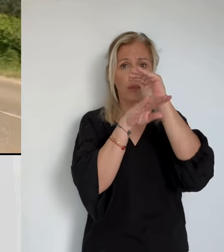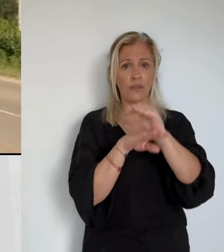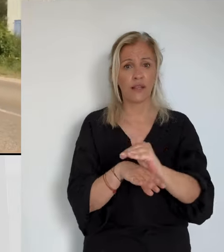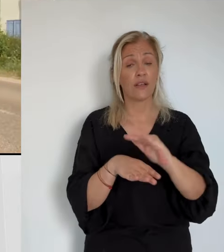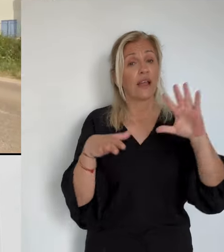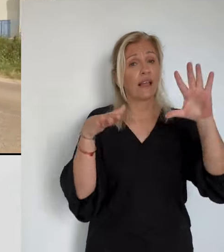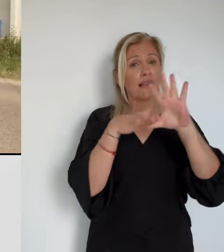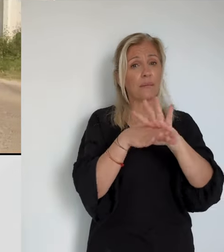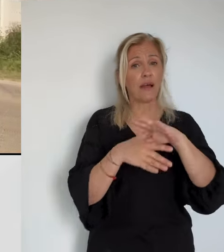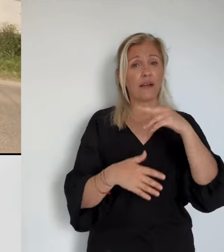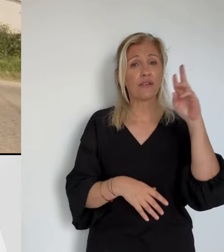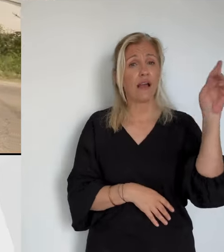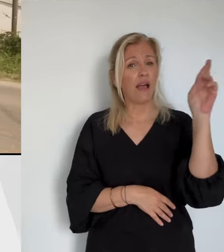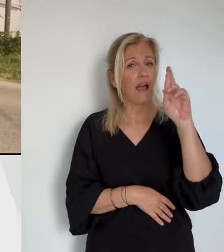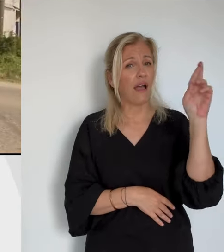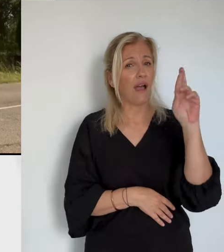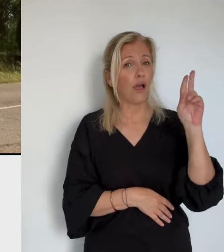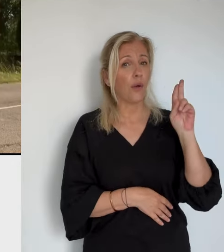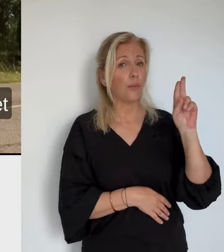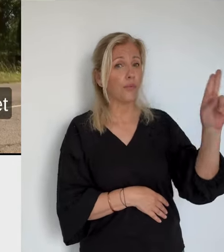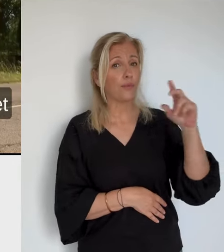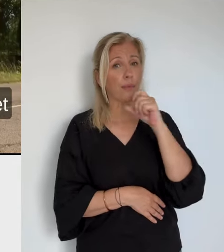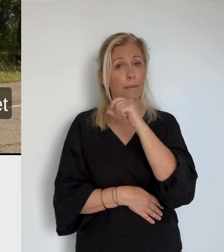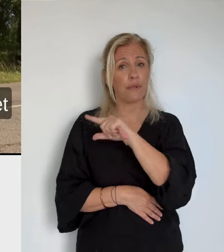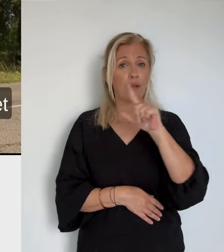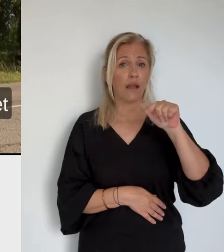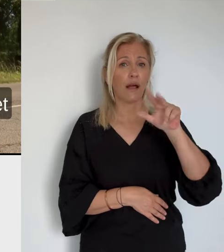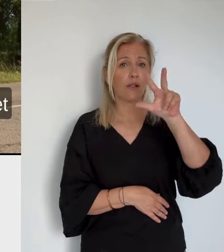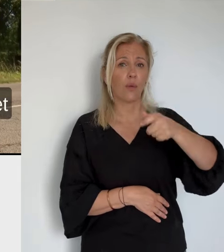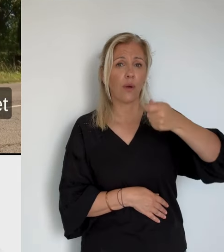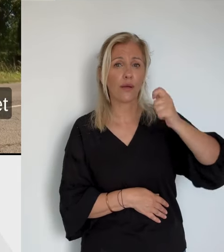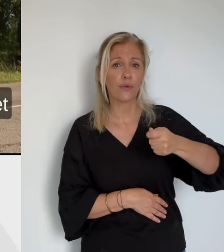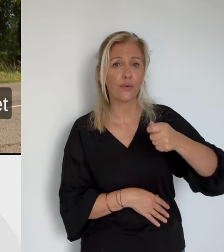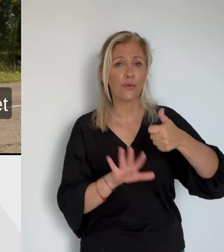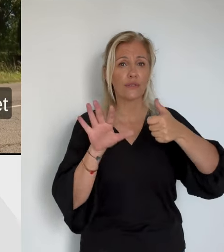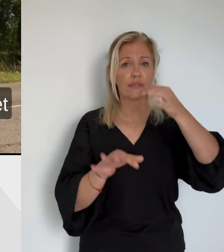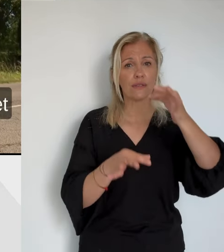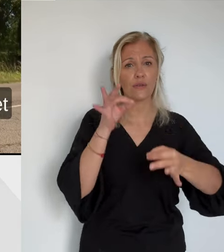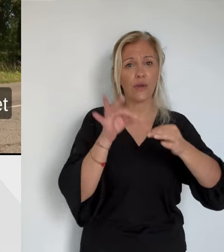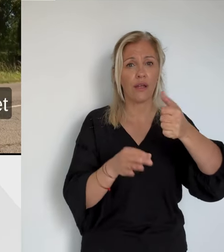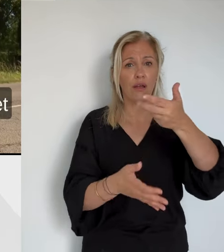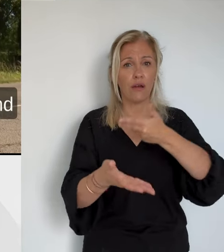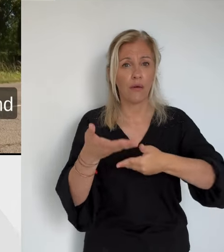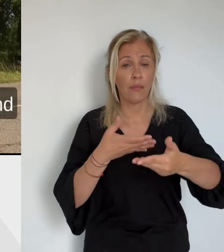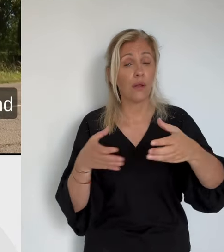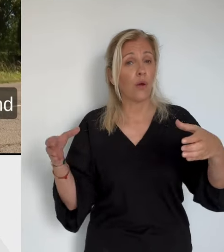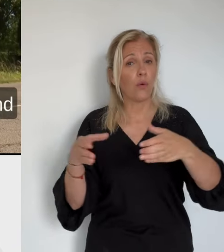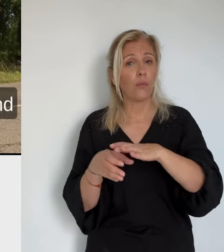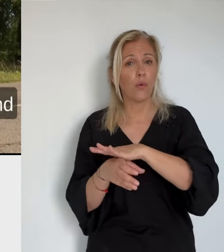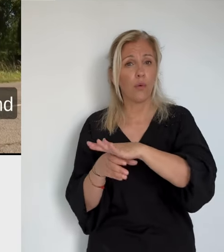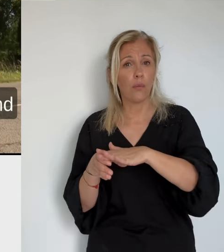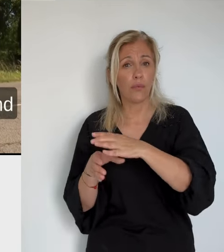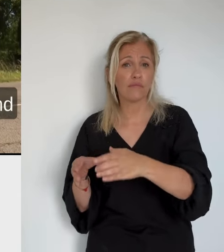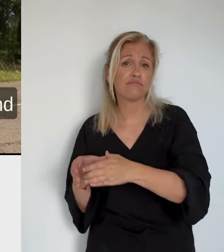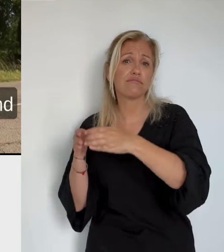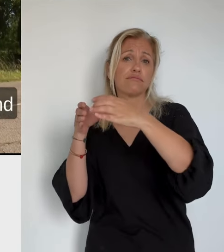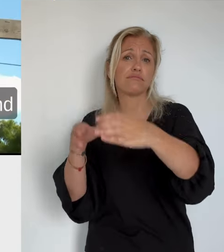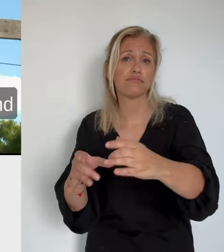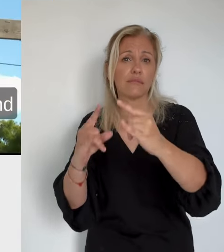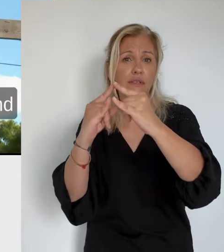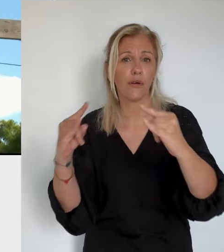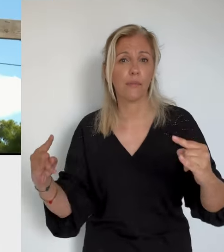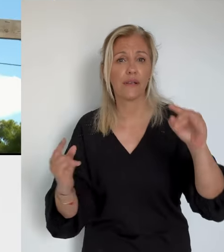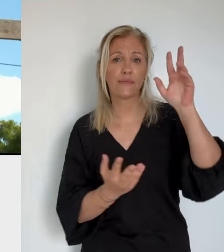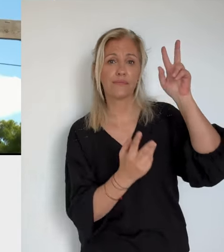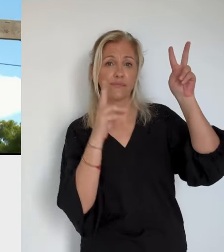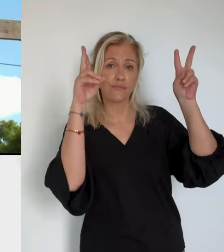est rare. Dans ce bus ce matin, trois magistrats professionnels, six jurés titulaires et un remplaçant. La cour d'assises de Bastia au grand complet.